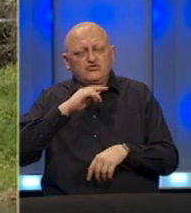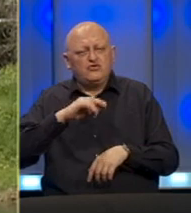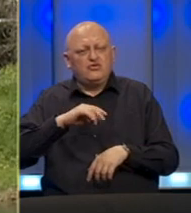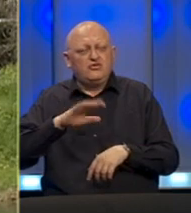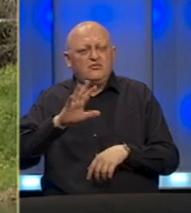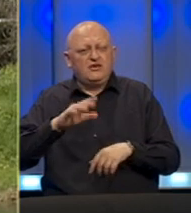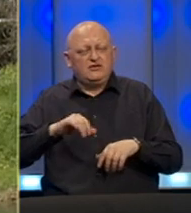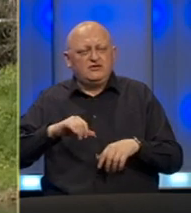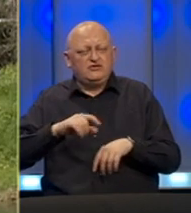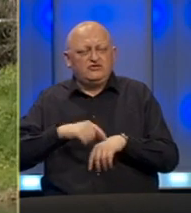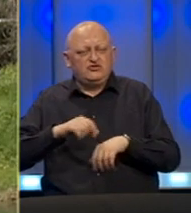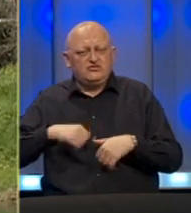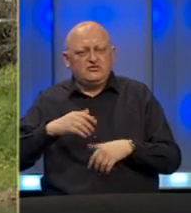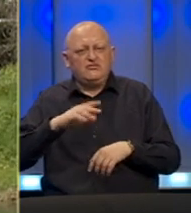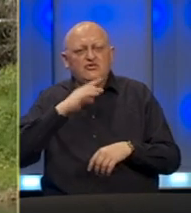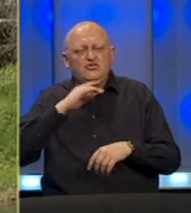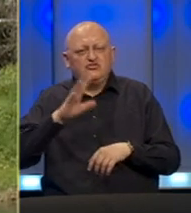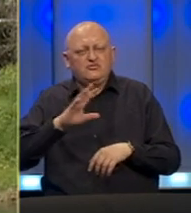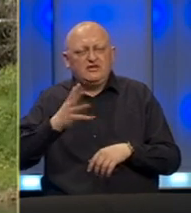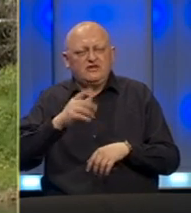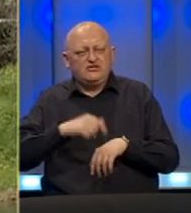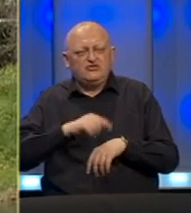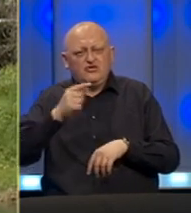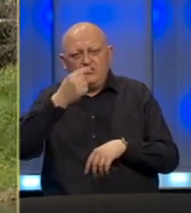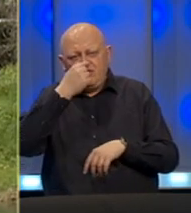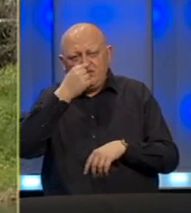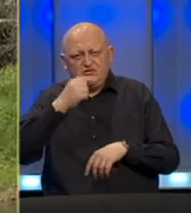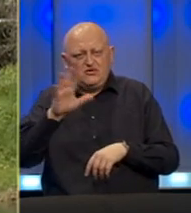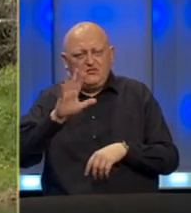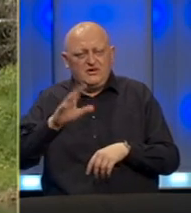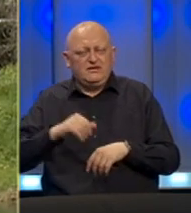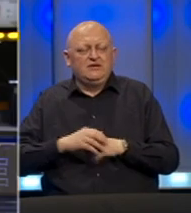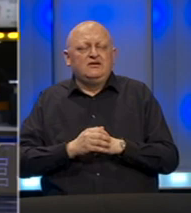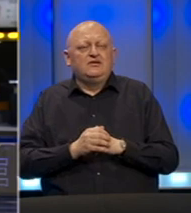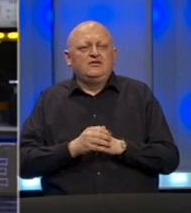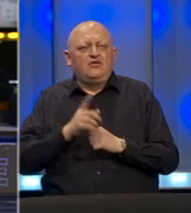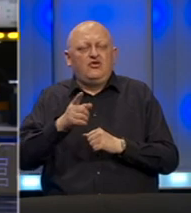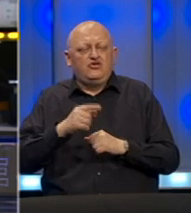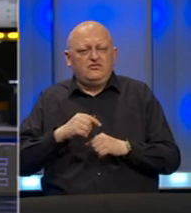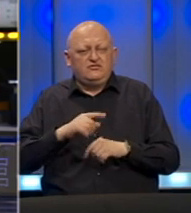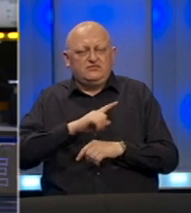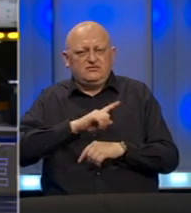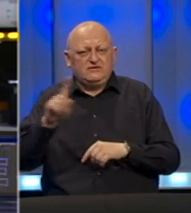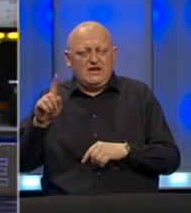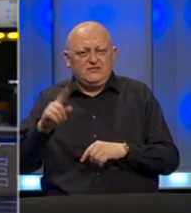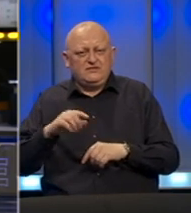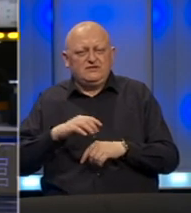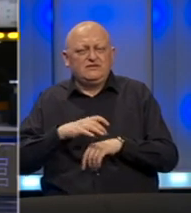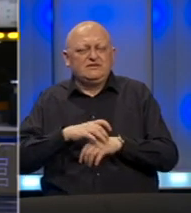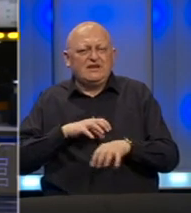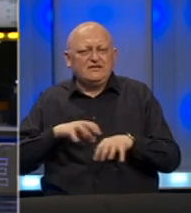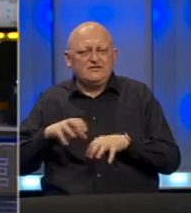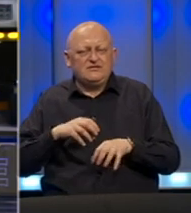ujutro i od subote od 15 časova do ponedeljka do 5 časova. Od ove zabrane izuzetu su zdravstveni